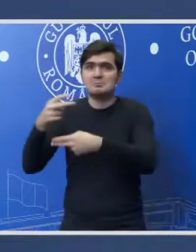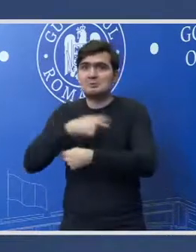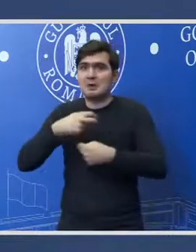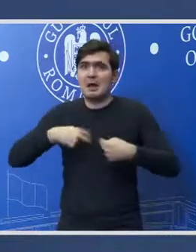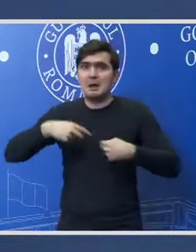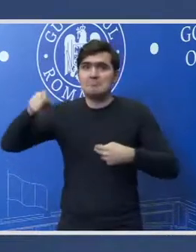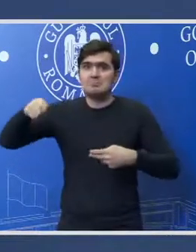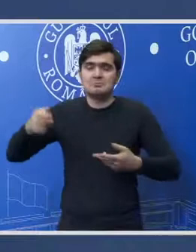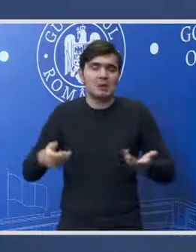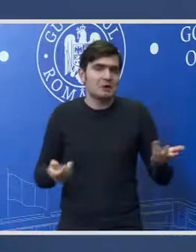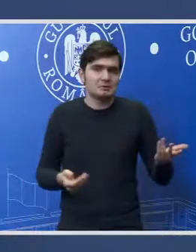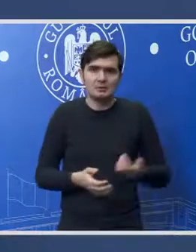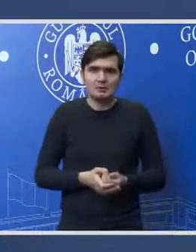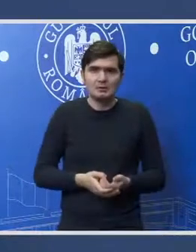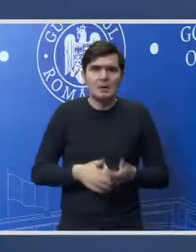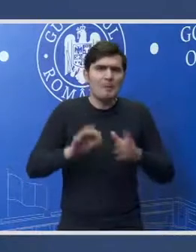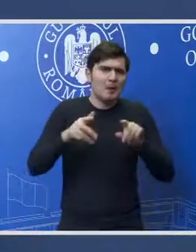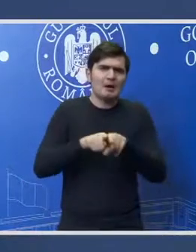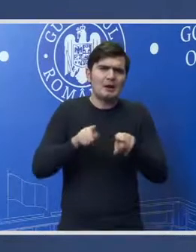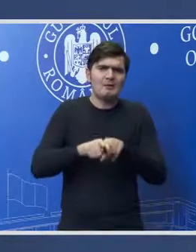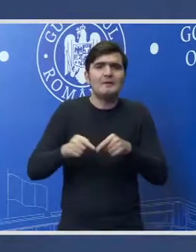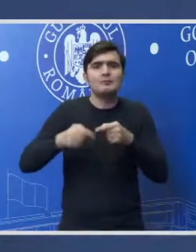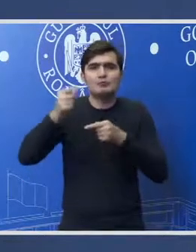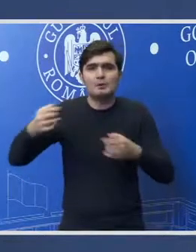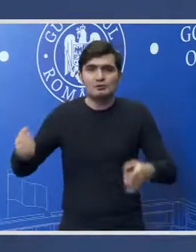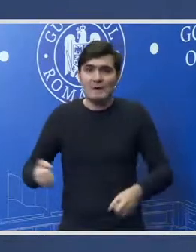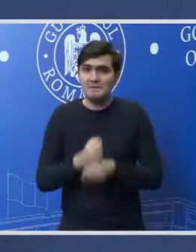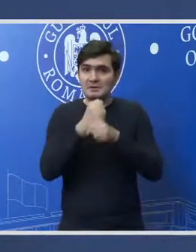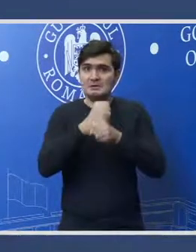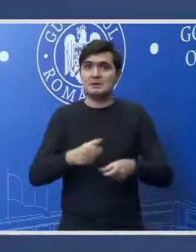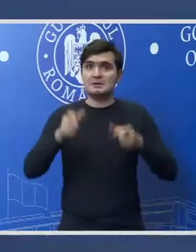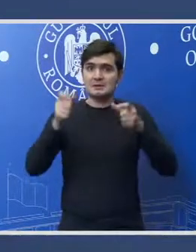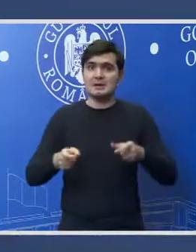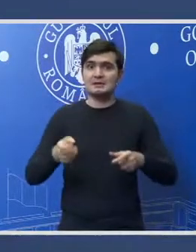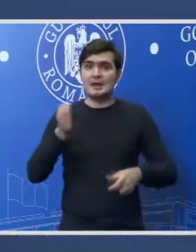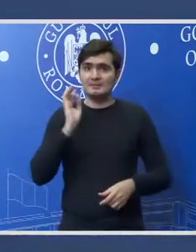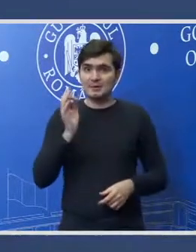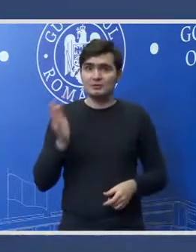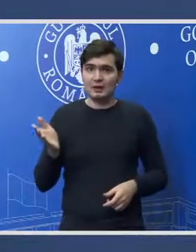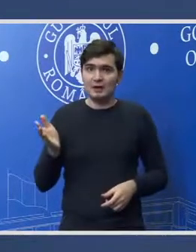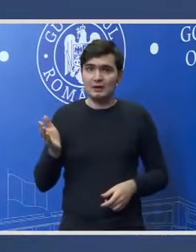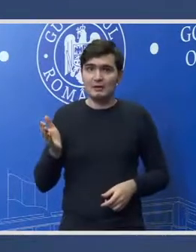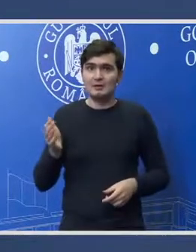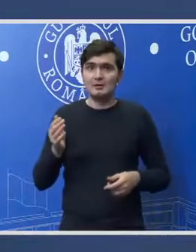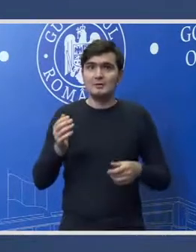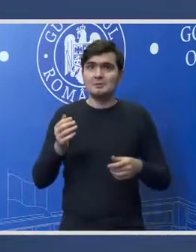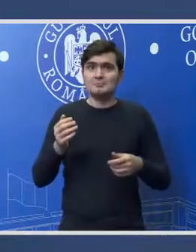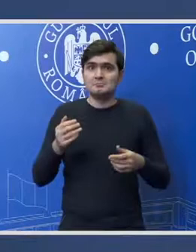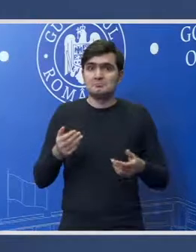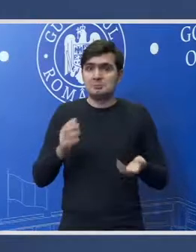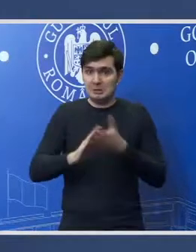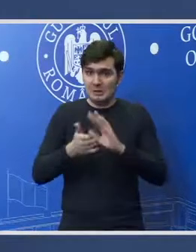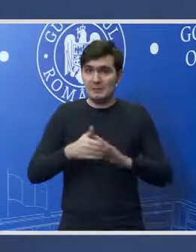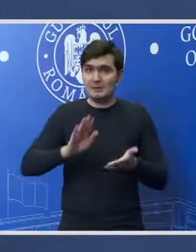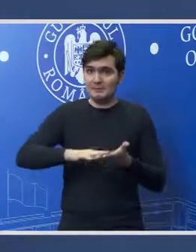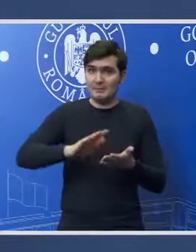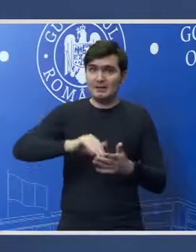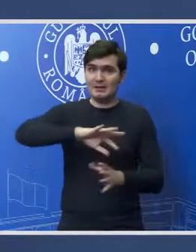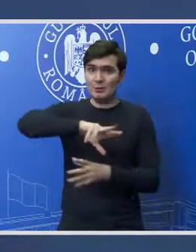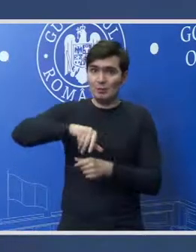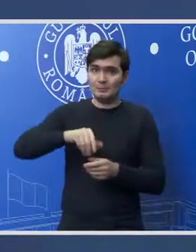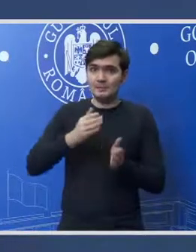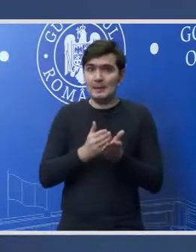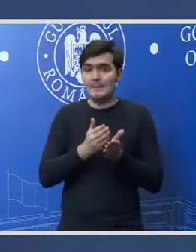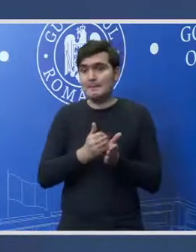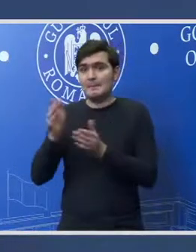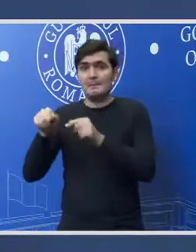ca și cum deodată odată cu înființarea secției speciale s-au terminat faptele de corupție pe partea aceasta